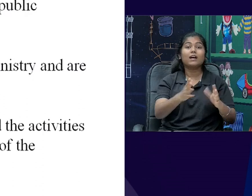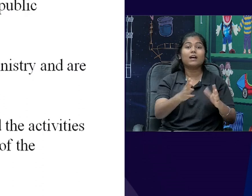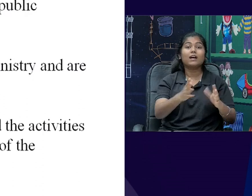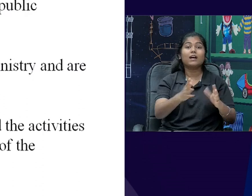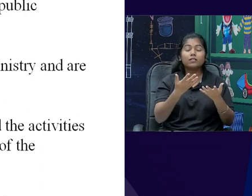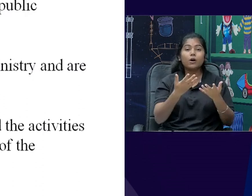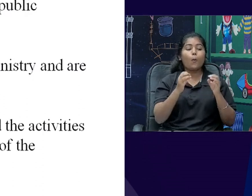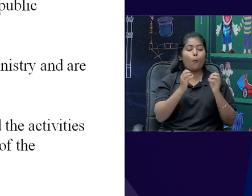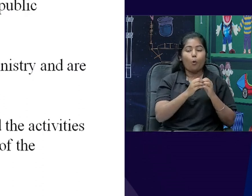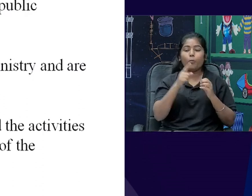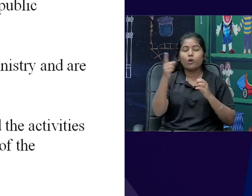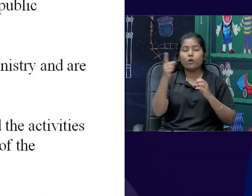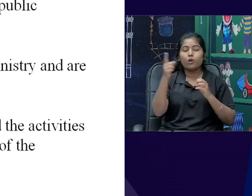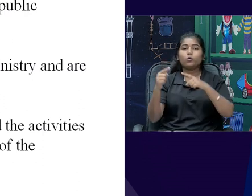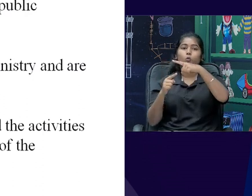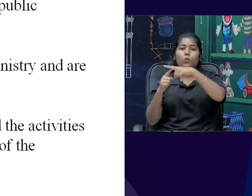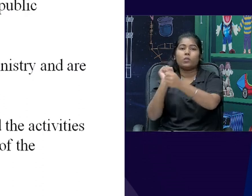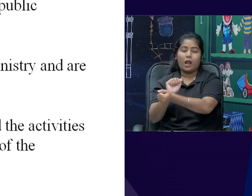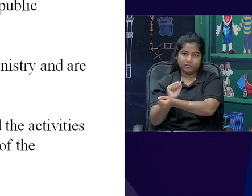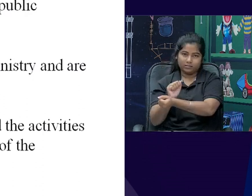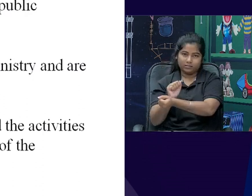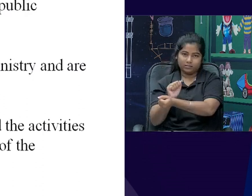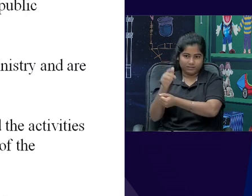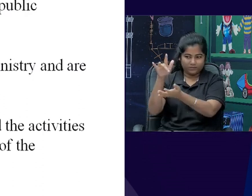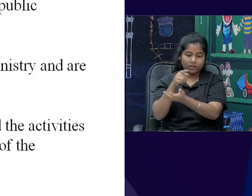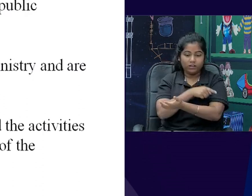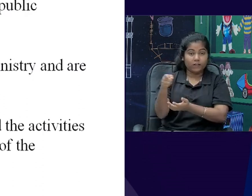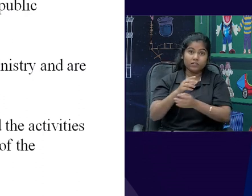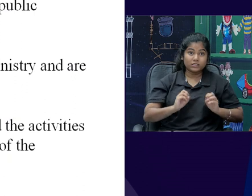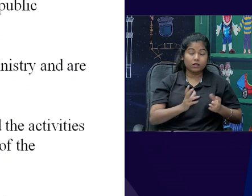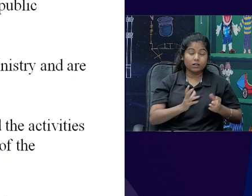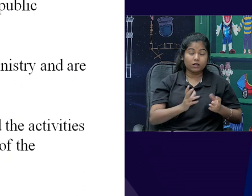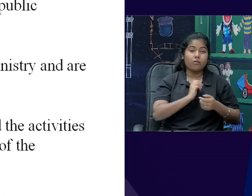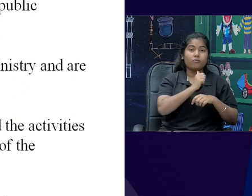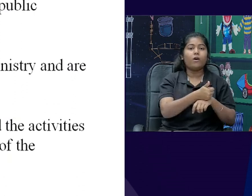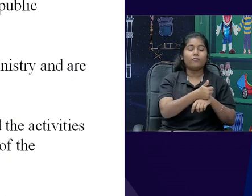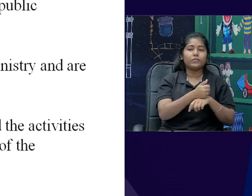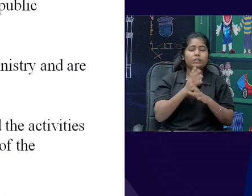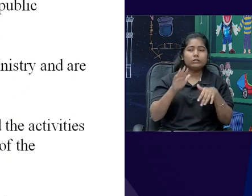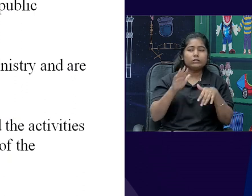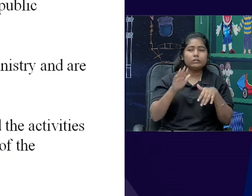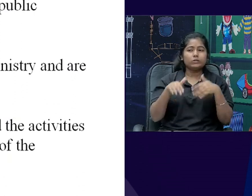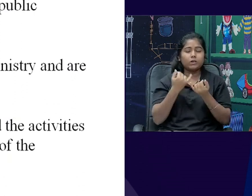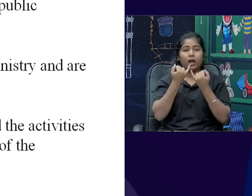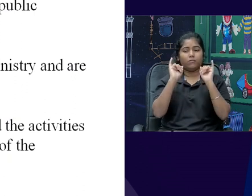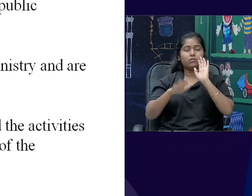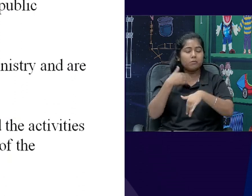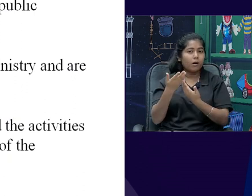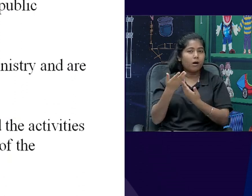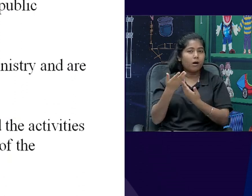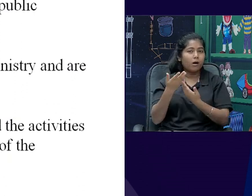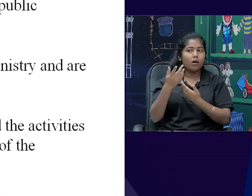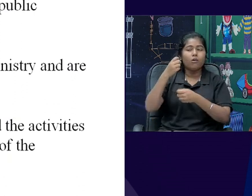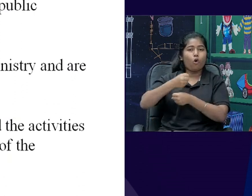नीव रखी गई, foundation रखी गई, Indian railways की. तो इंडिपेंडेंडेंस के बाद, government ने एक ministry बनाई, railway